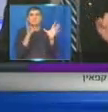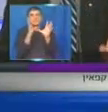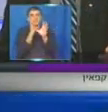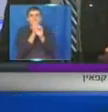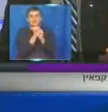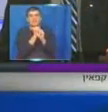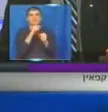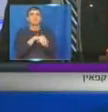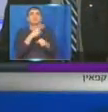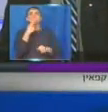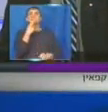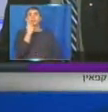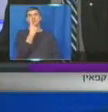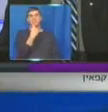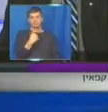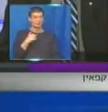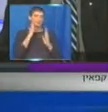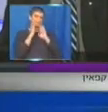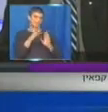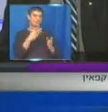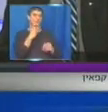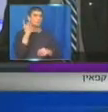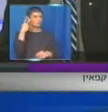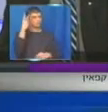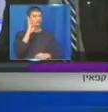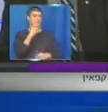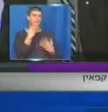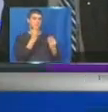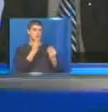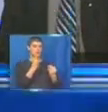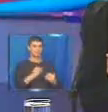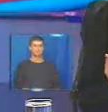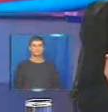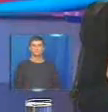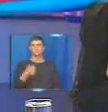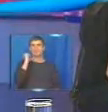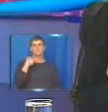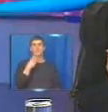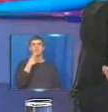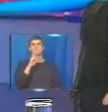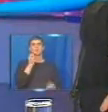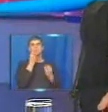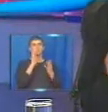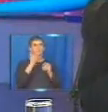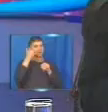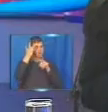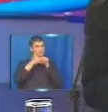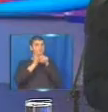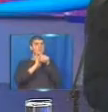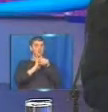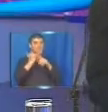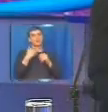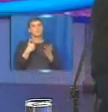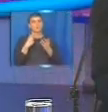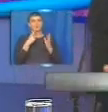כדי אישון של סיגריה אחת. אני מאמינה לך. פרופסור שכר, תודה רבה לך. תודה רבה. אתמול הבטחנו בשורל המתקרכים, הערב אנחנו